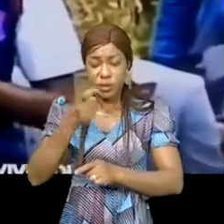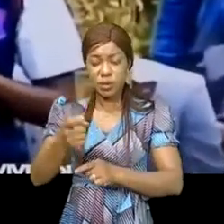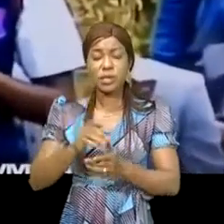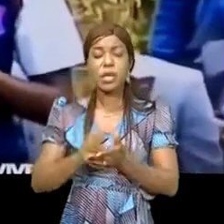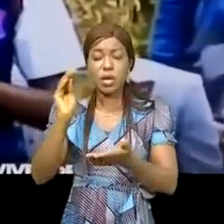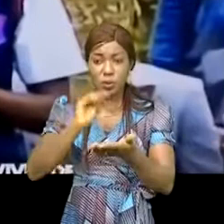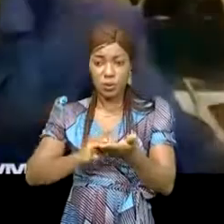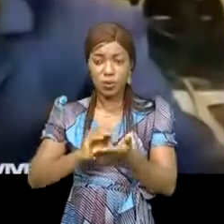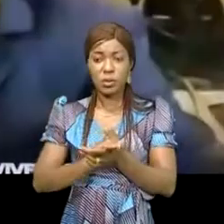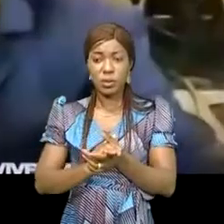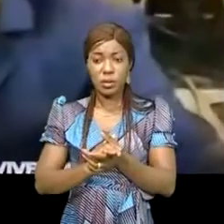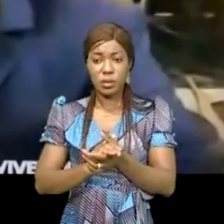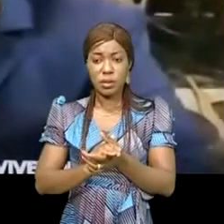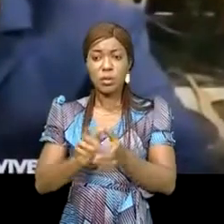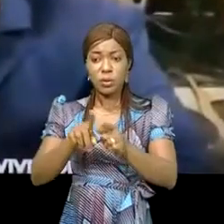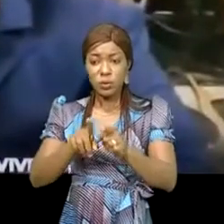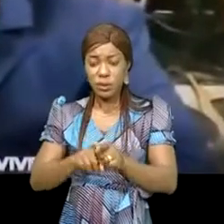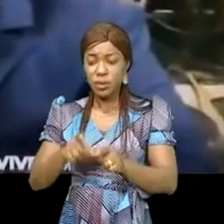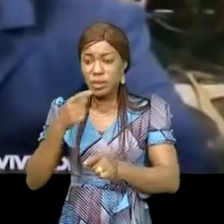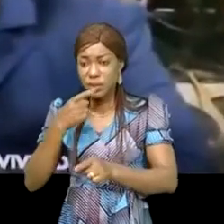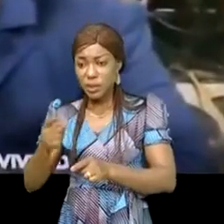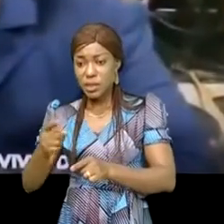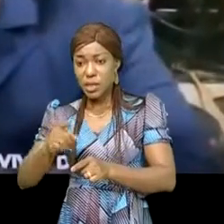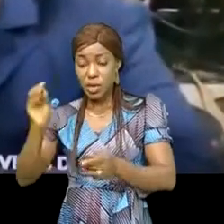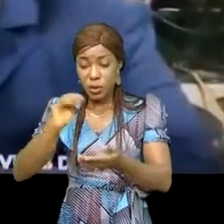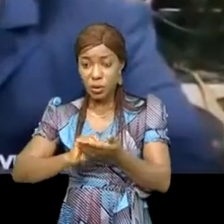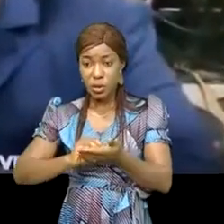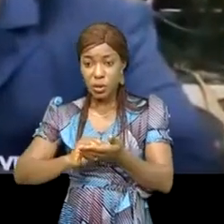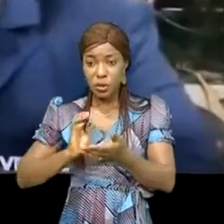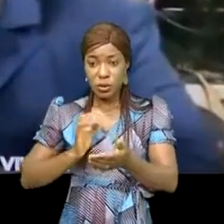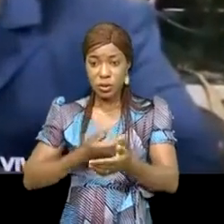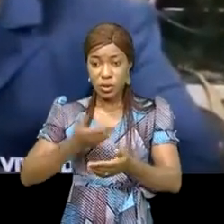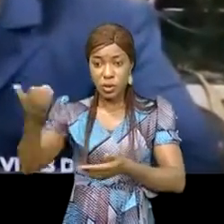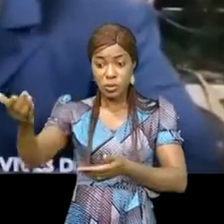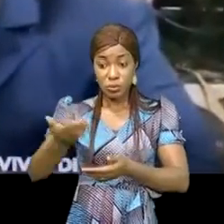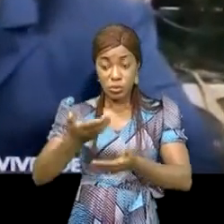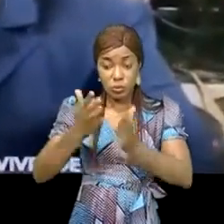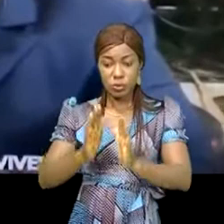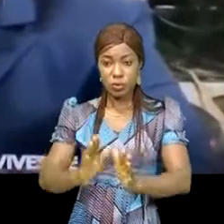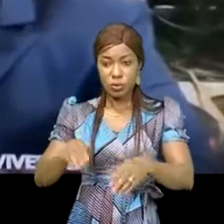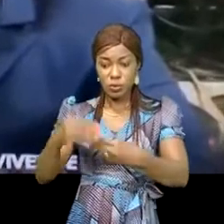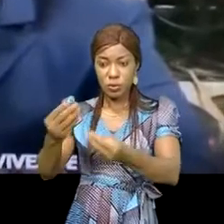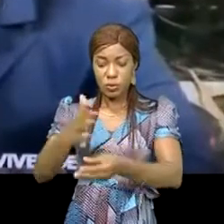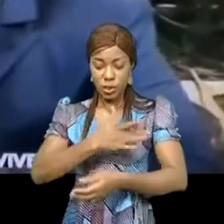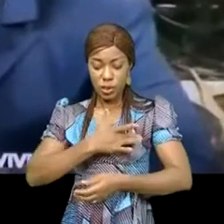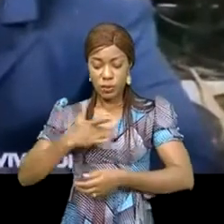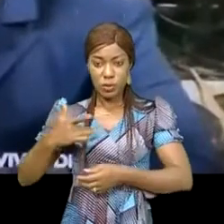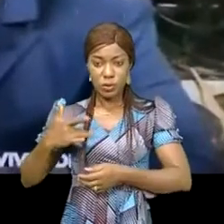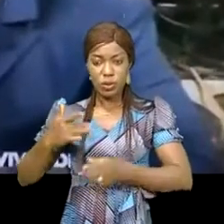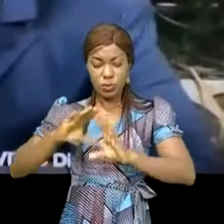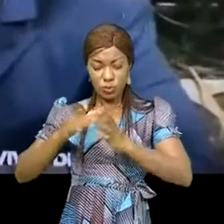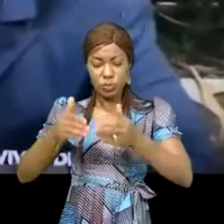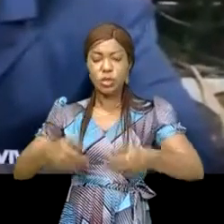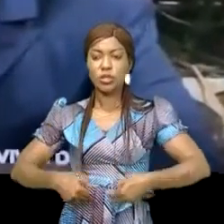aussi que vous disiez aussi à mon protocole que vous donniez plutôt les noms de tous les